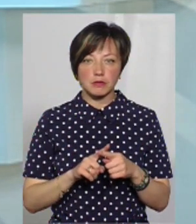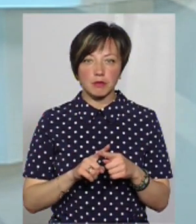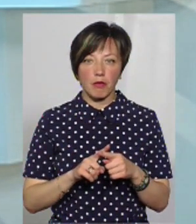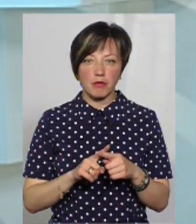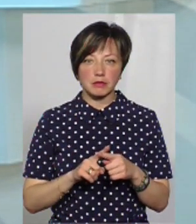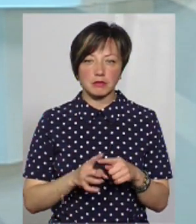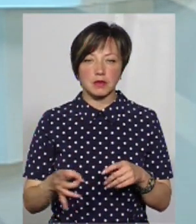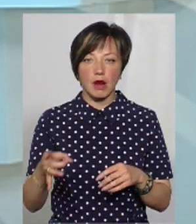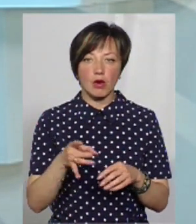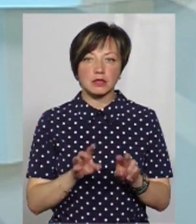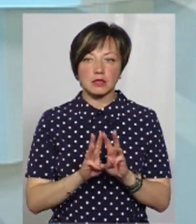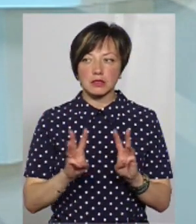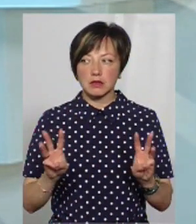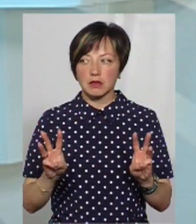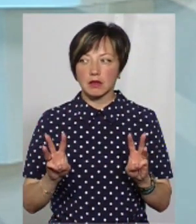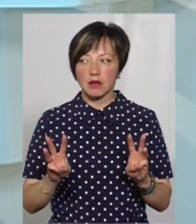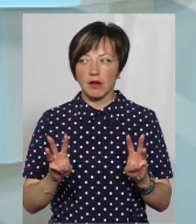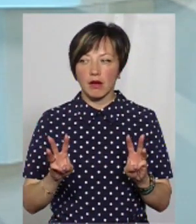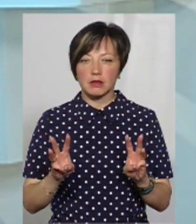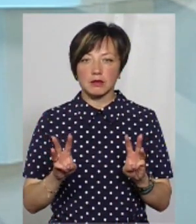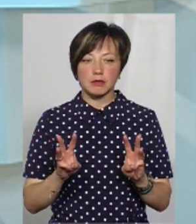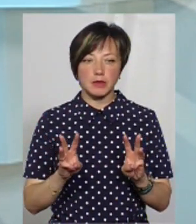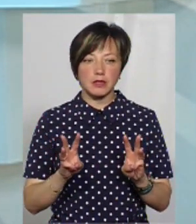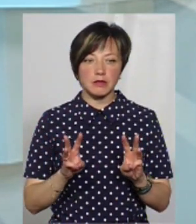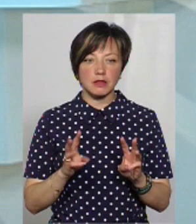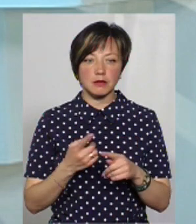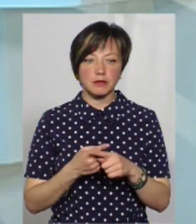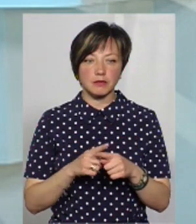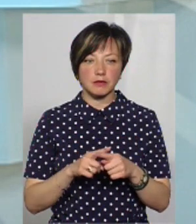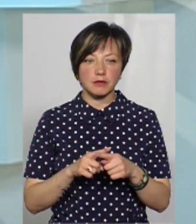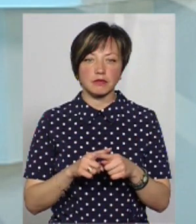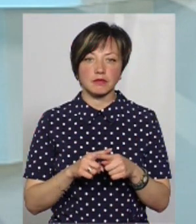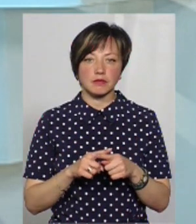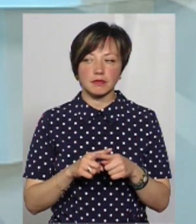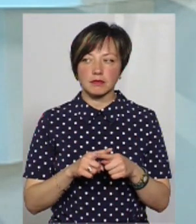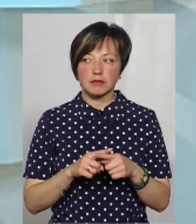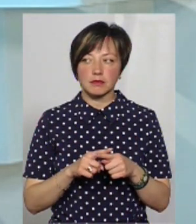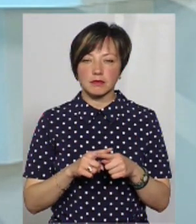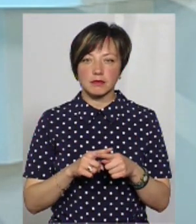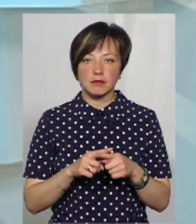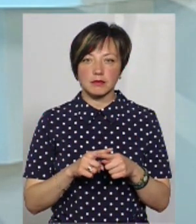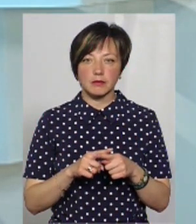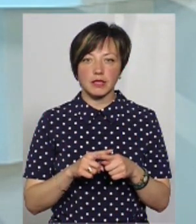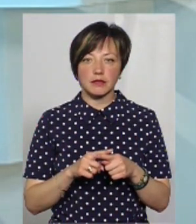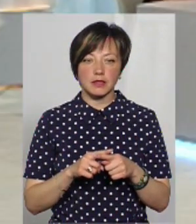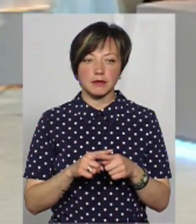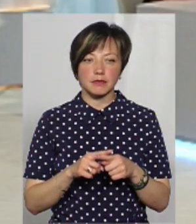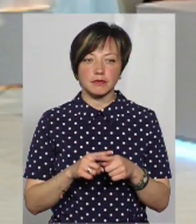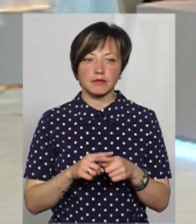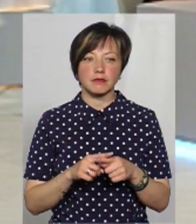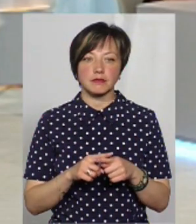сайтах органів виконавчої влади місцевого самоврядування. Там все деталізовано, все можна